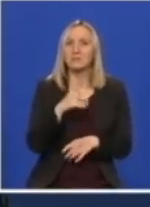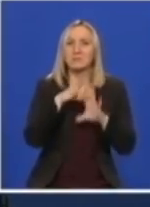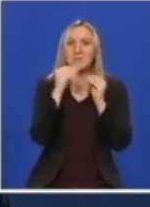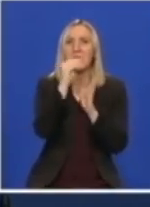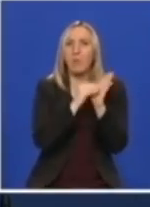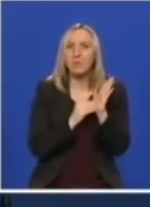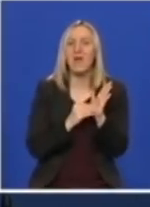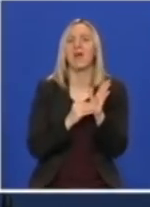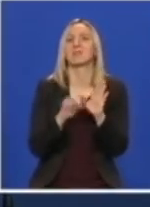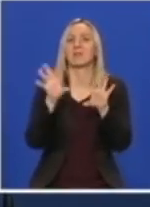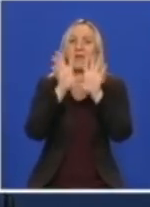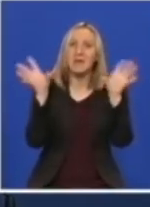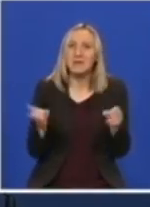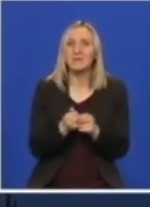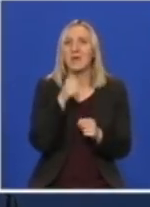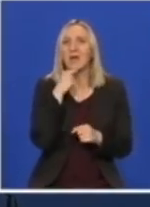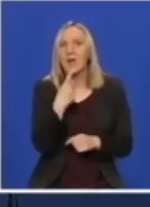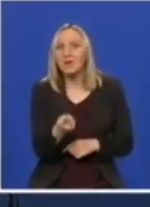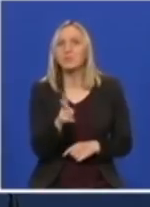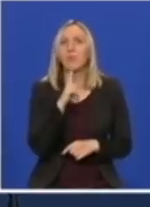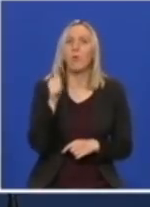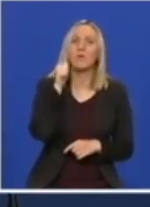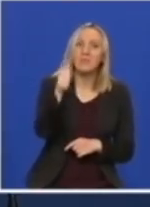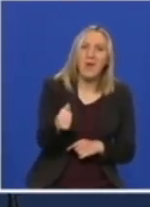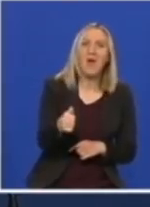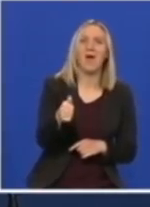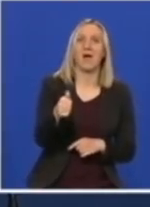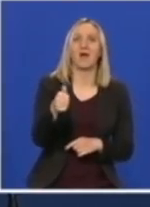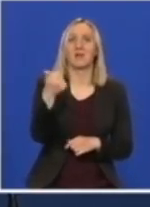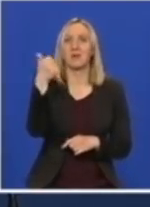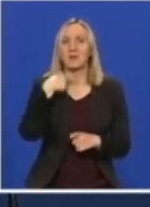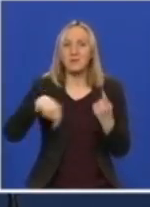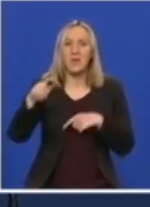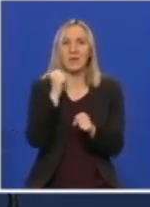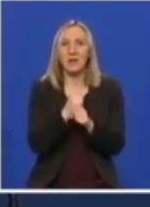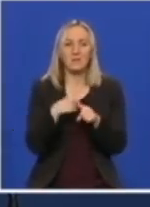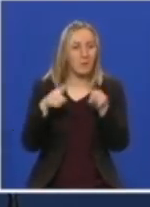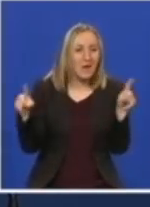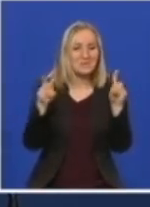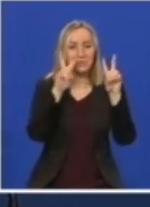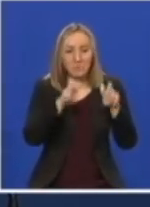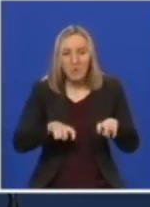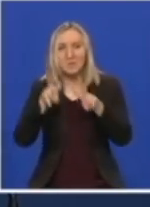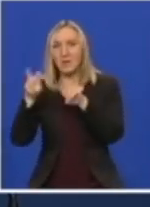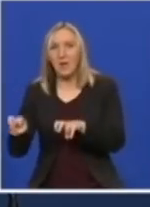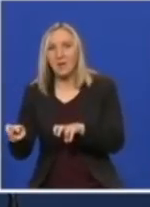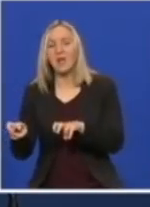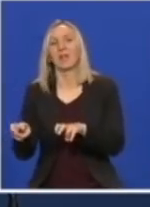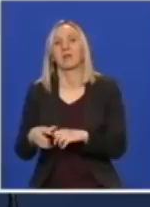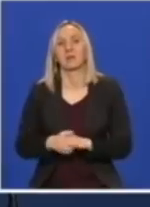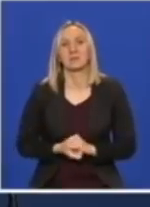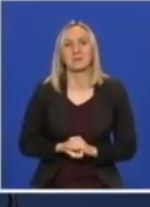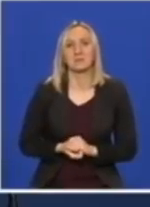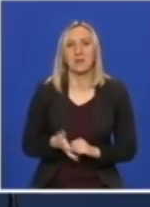tačno pričamo koji je dan i da radimo različite analize koje imamo u tom